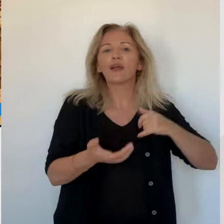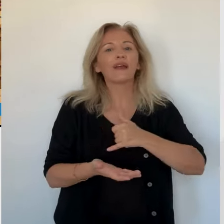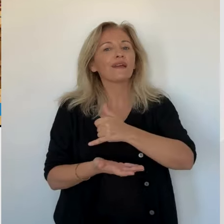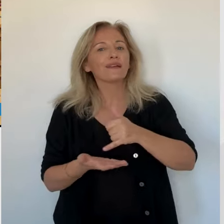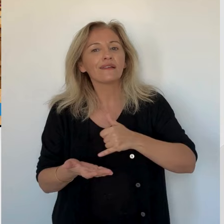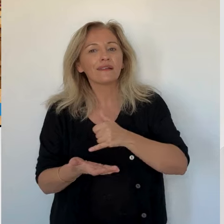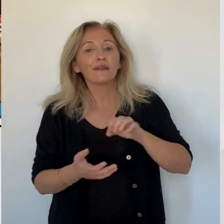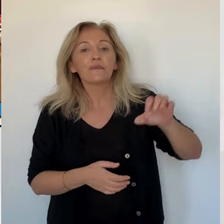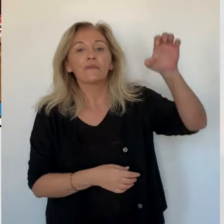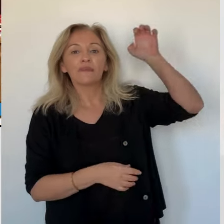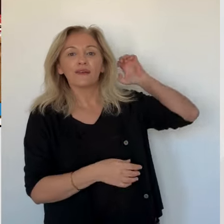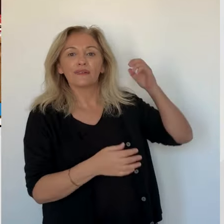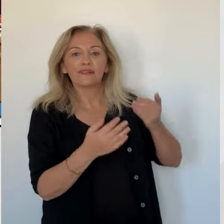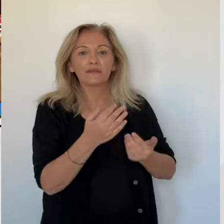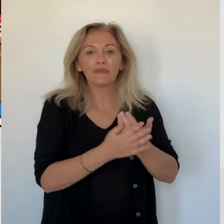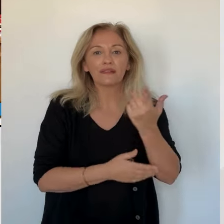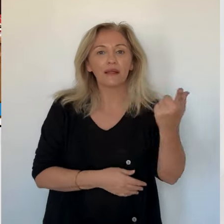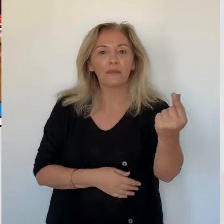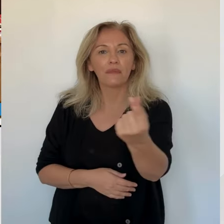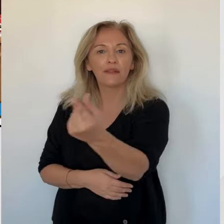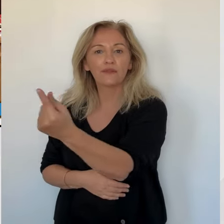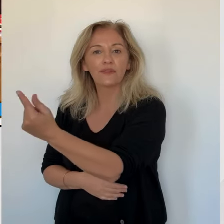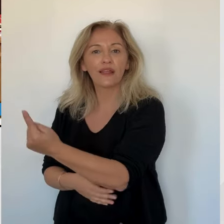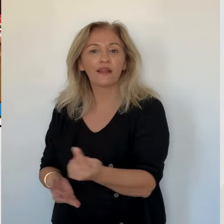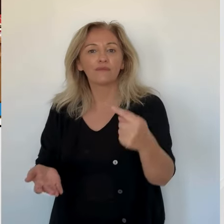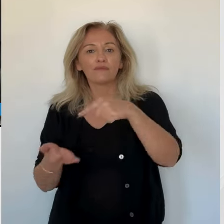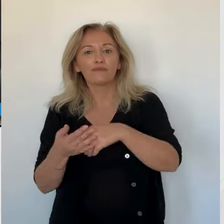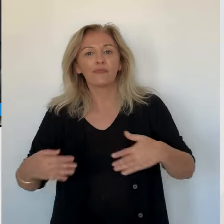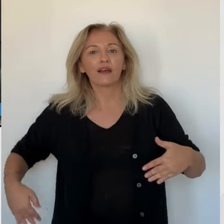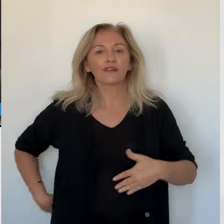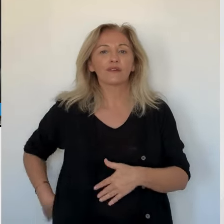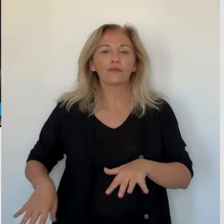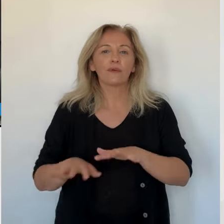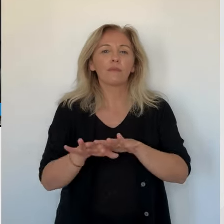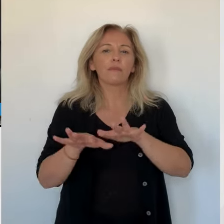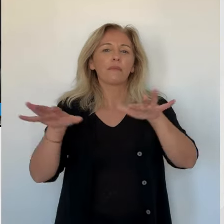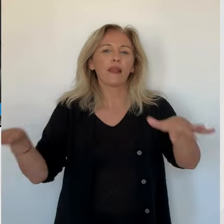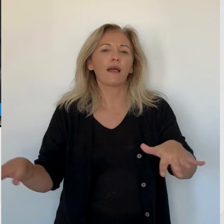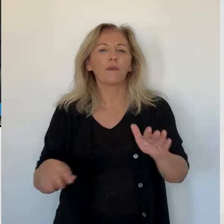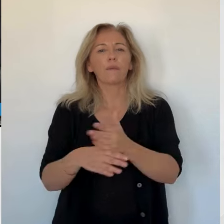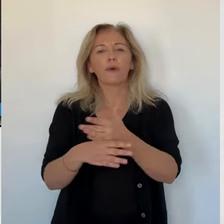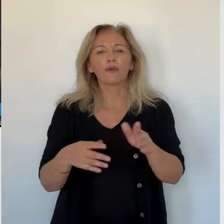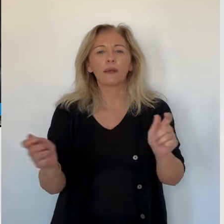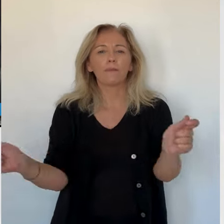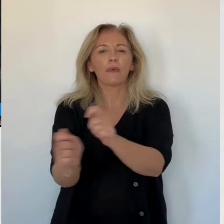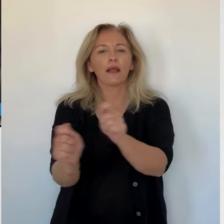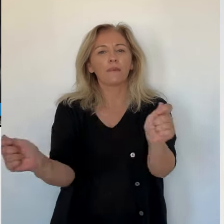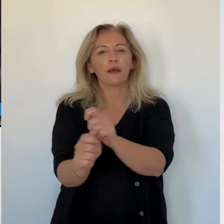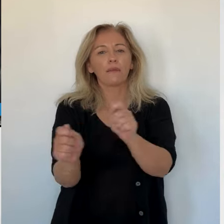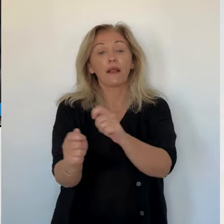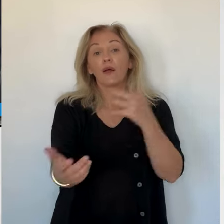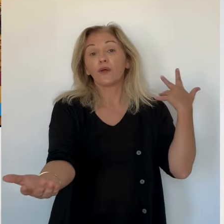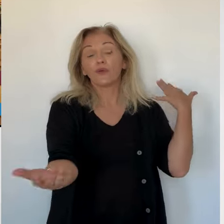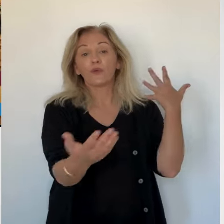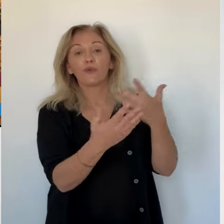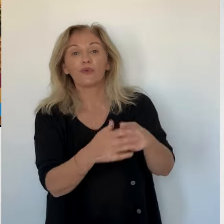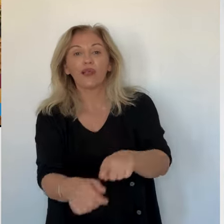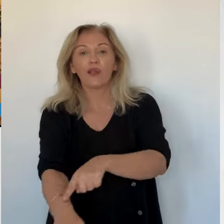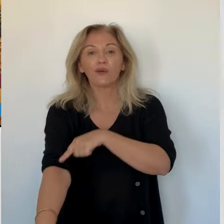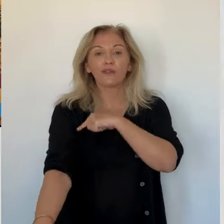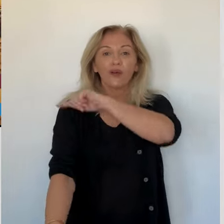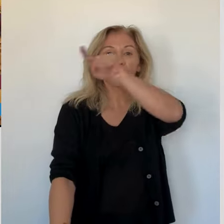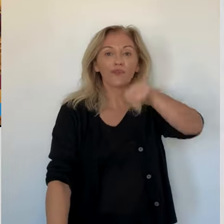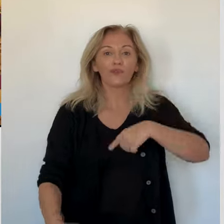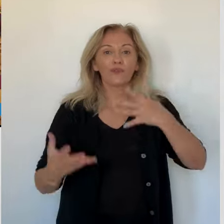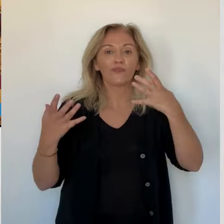Ce mercredi matin, les partenaires se retrouvent à Ajaccio pour présenter leur projet. On est parti du constat depuis un certain